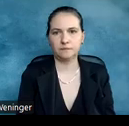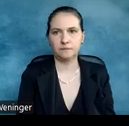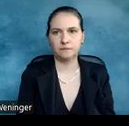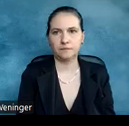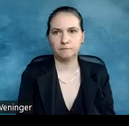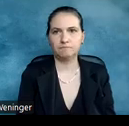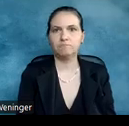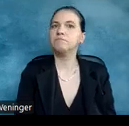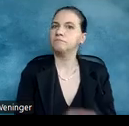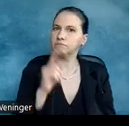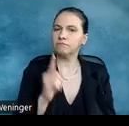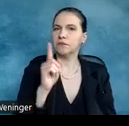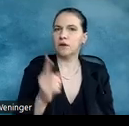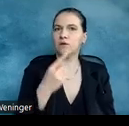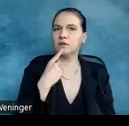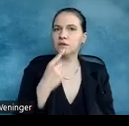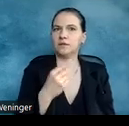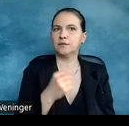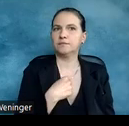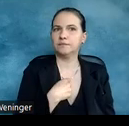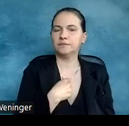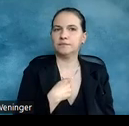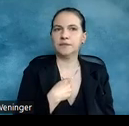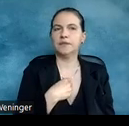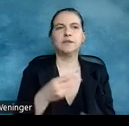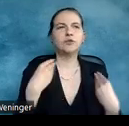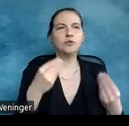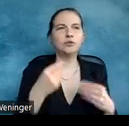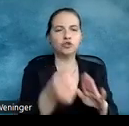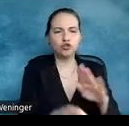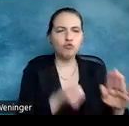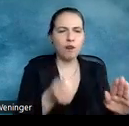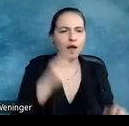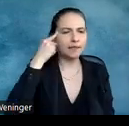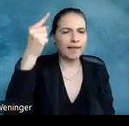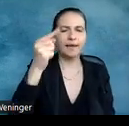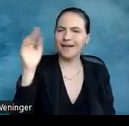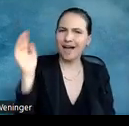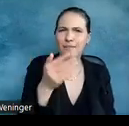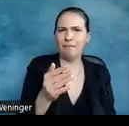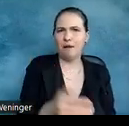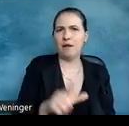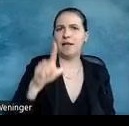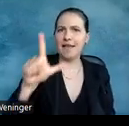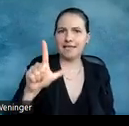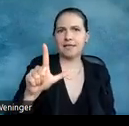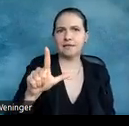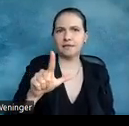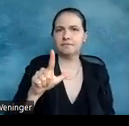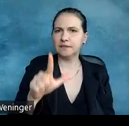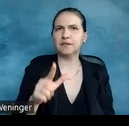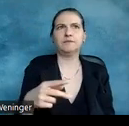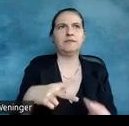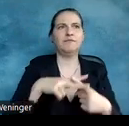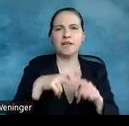Wie sagte sie so schön, wir müssen das Denken in Einheitsgrößen überwinden. Lexand ist nicht nur eine Schriftart, sondern auch ein Werkzeug wie eine